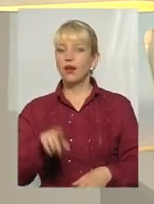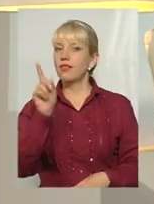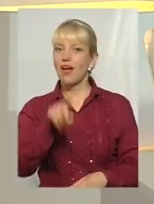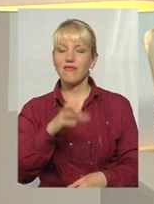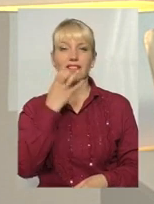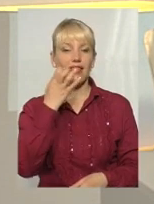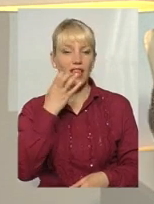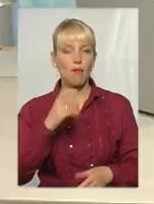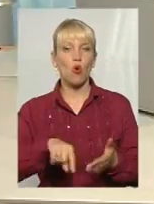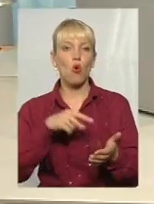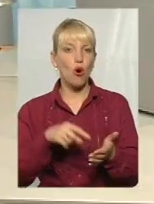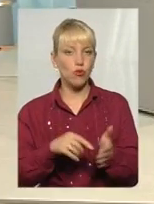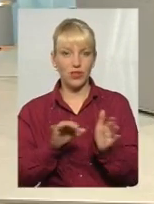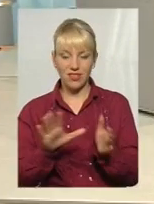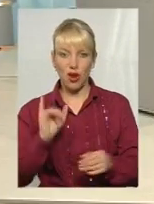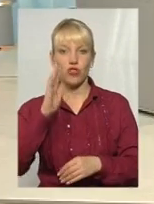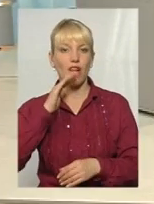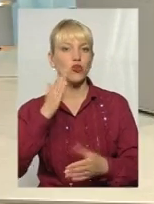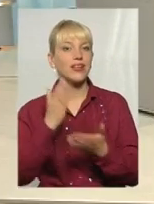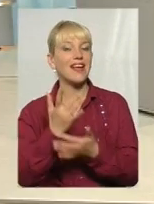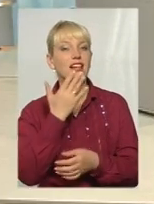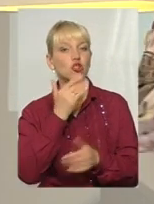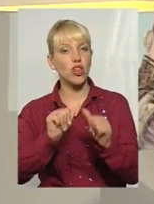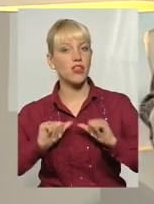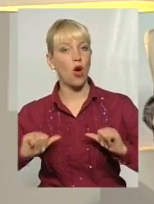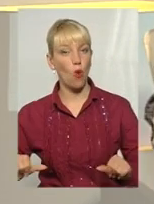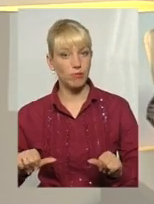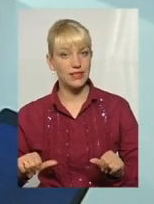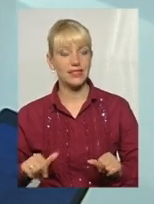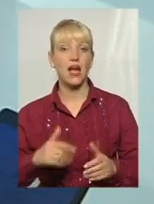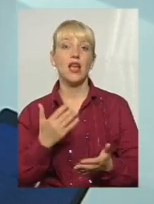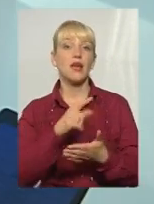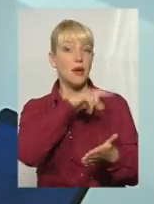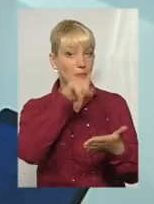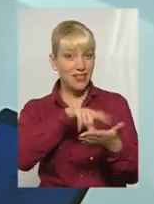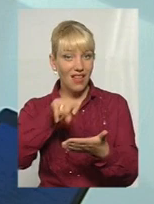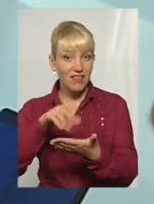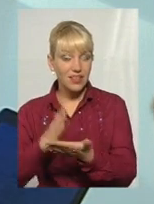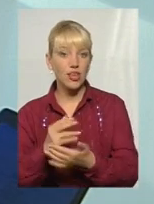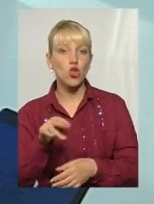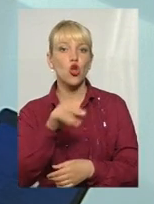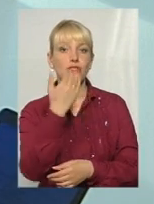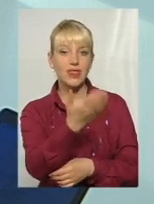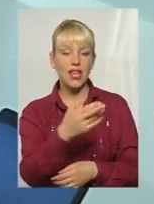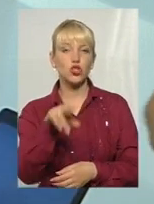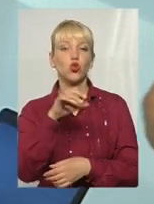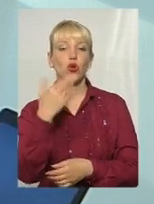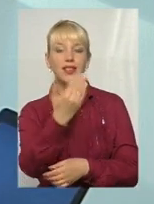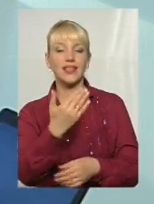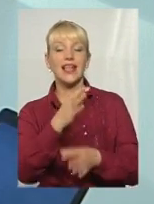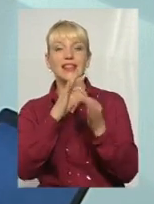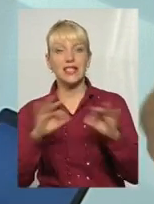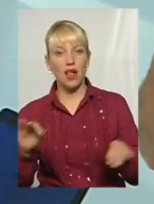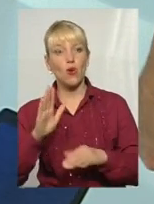воду в нас є незалежний регулятор. національна комісія, хоч і до неї є питання. Є до неї питання щодо незалежності і професійності, але